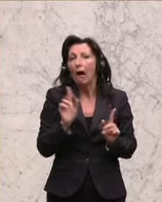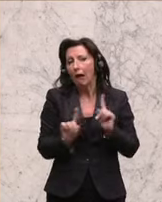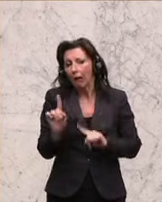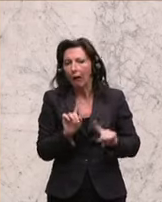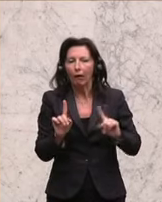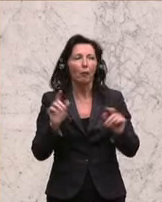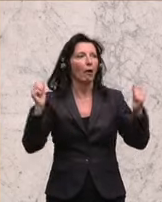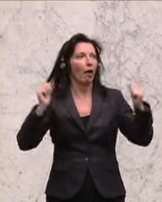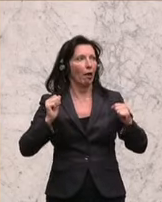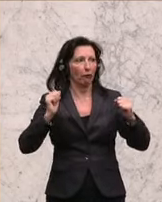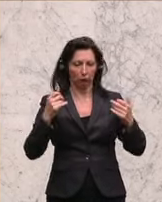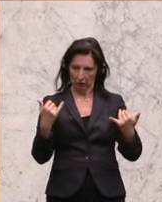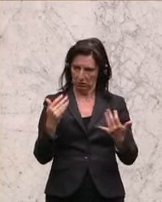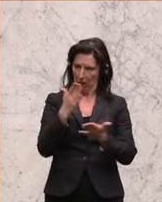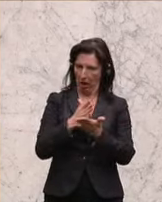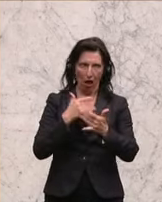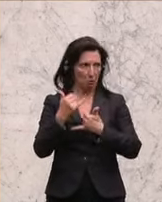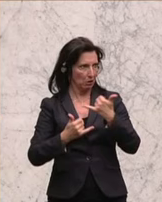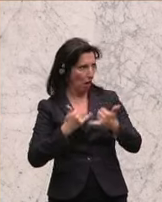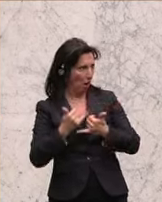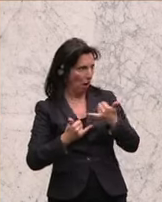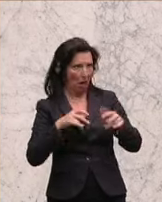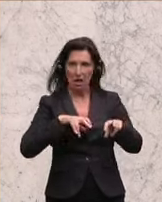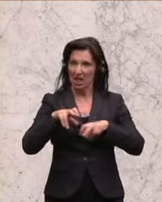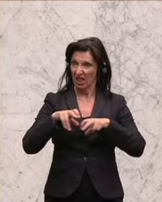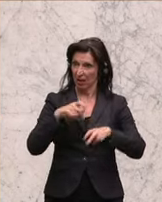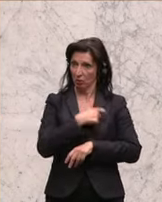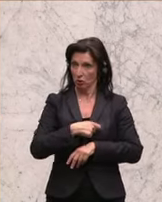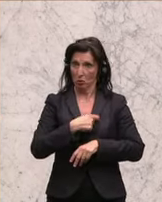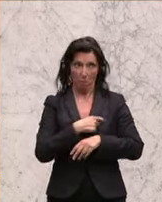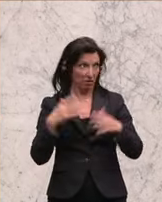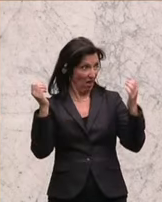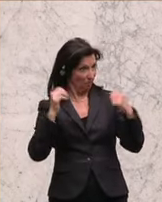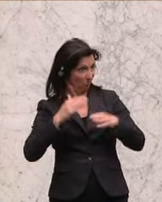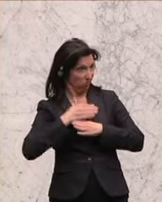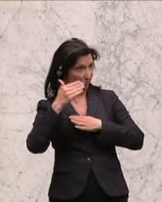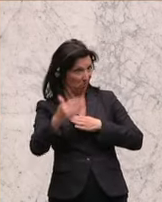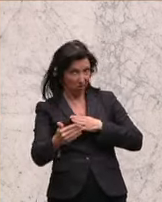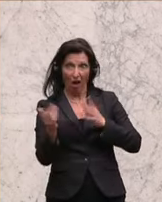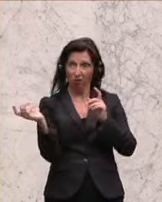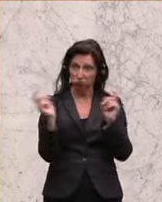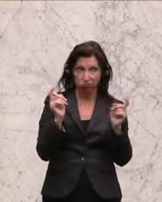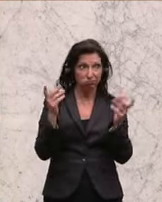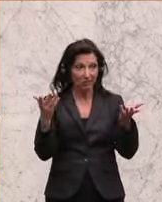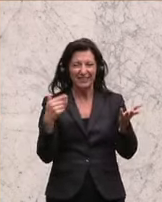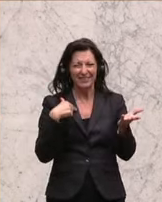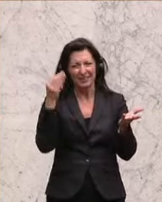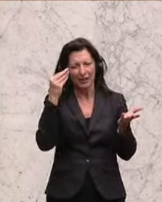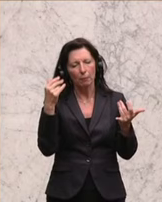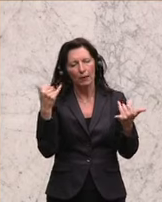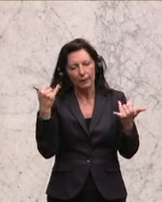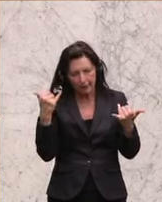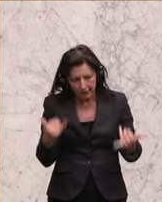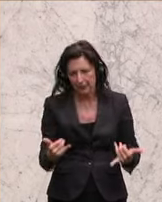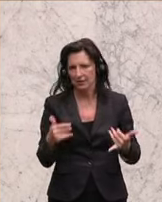jetzt haben wir ein halbes Jahr Suche der Regierungspartei nach dieser Einigung. Ich glaube, wir müssen jetzt endlich Nägel